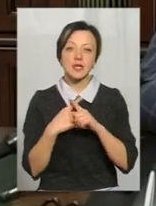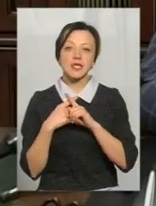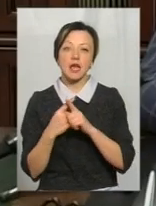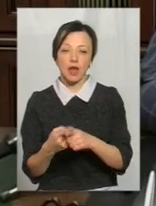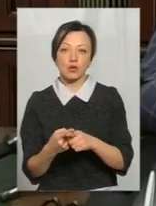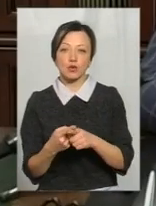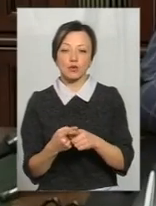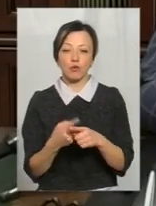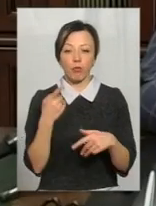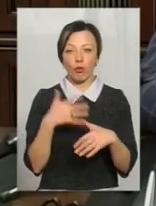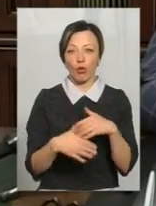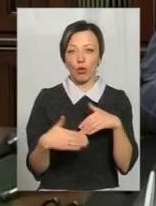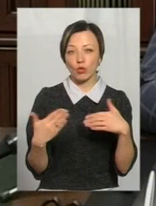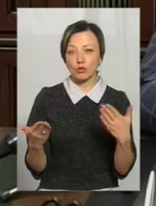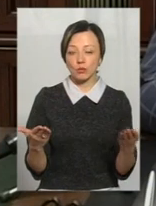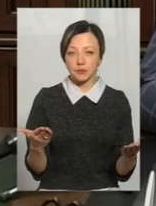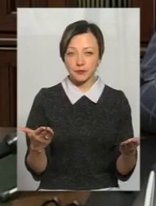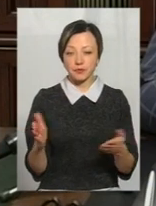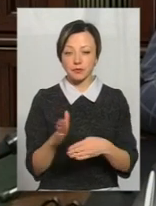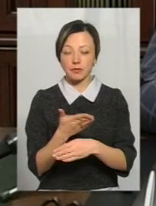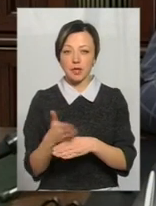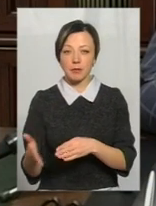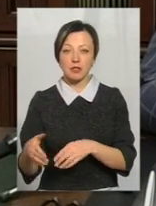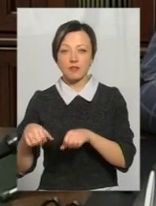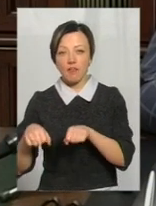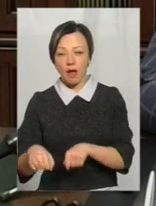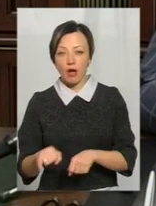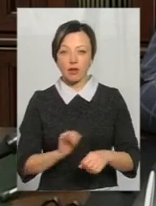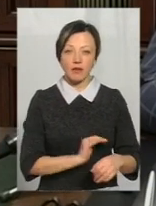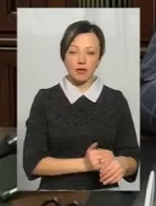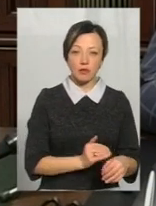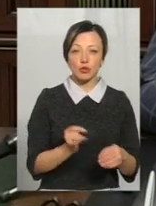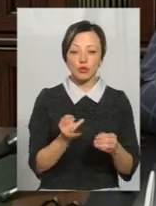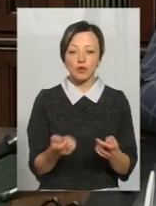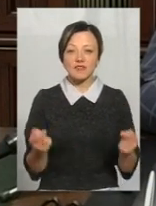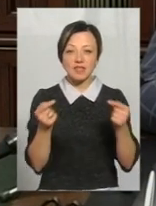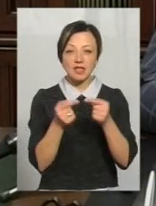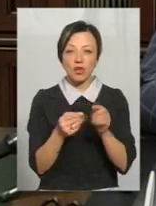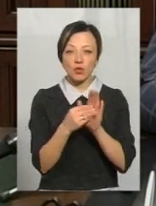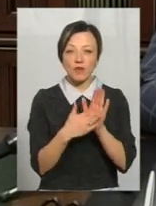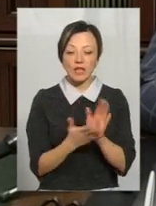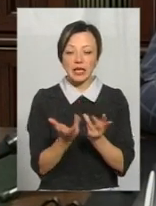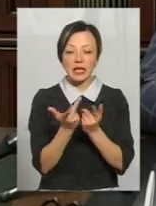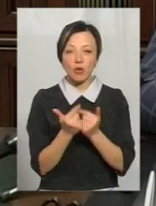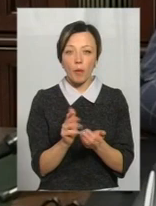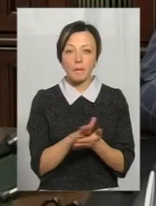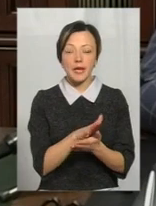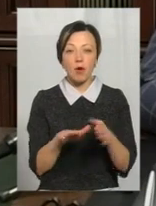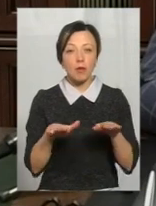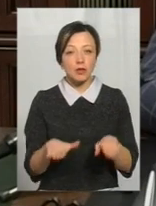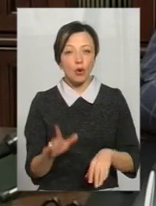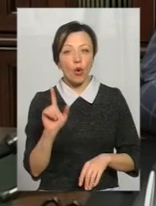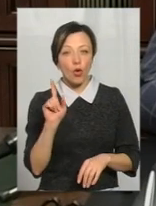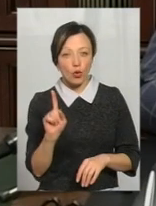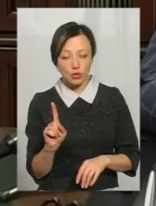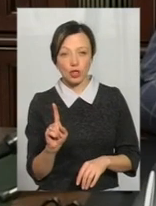така порозуміння між перевізниками і владою щодо встановлення кількості пільгових місць. Хоча,